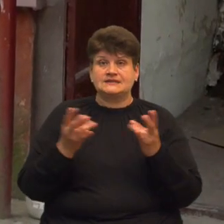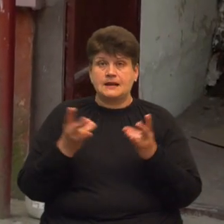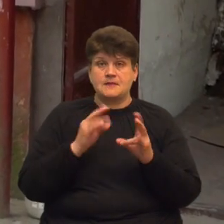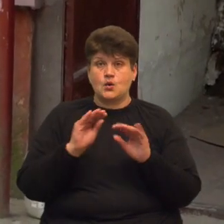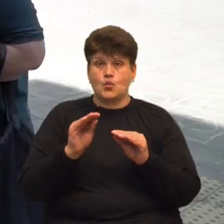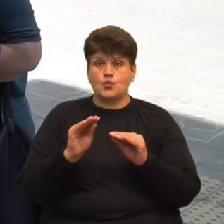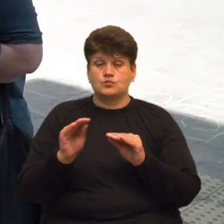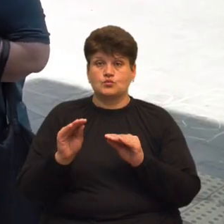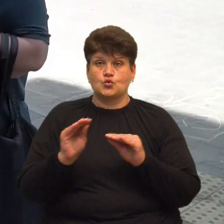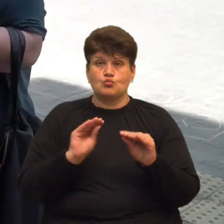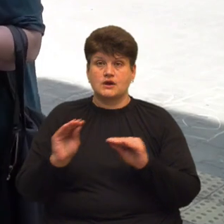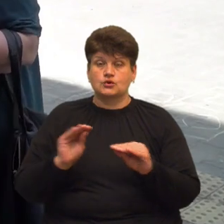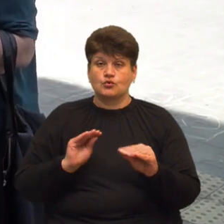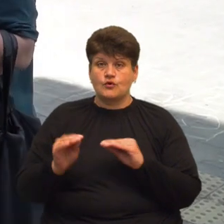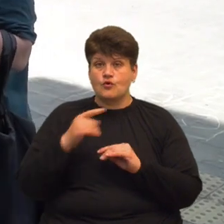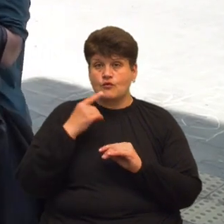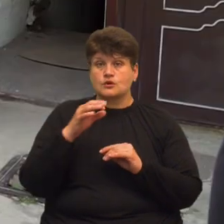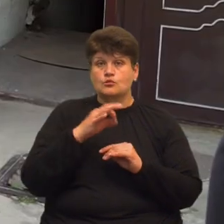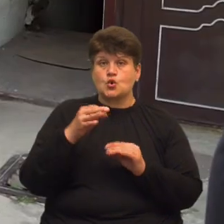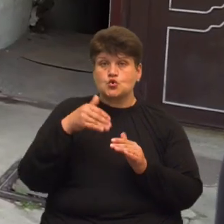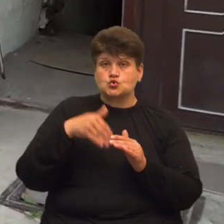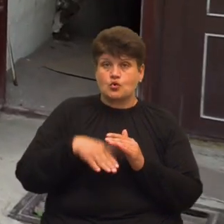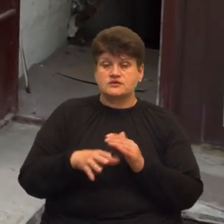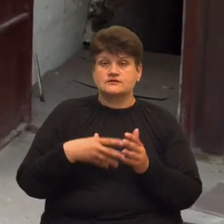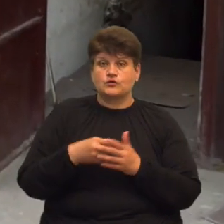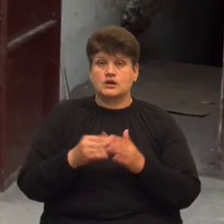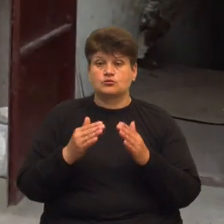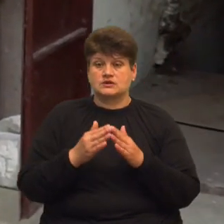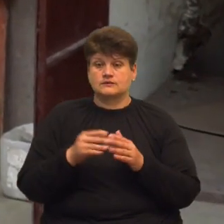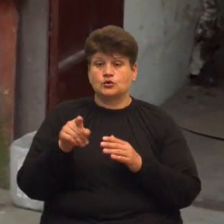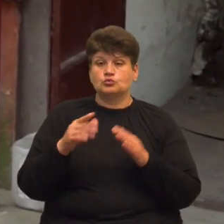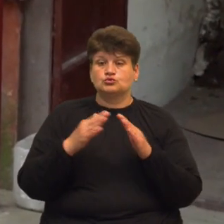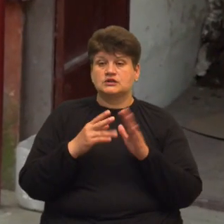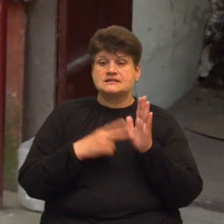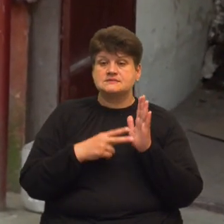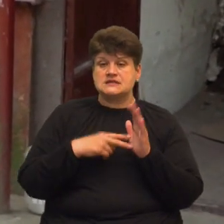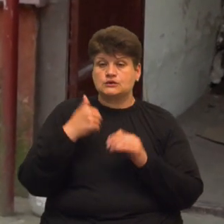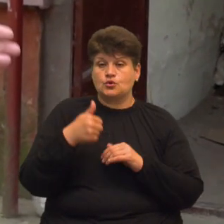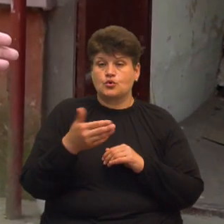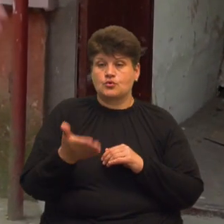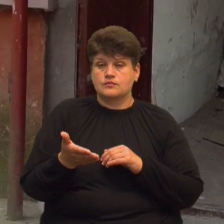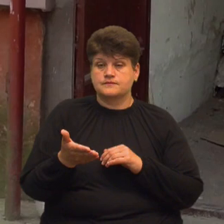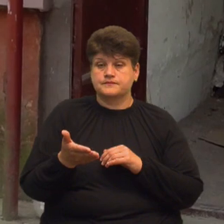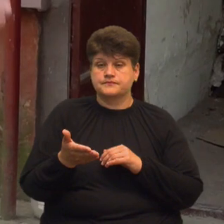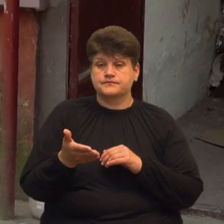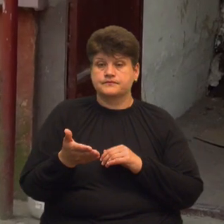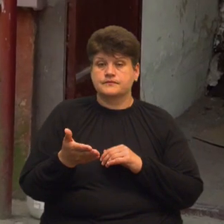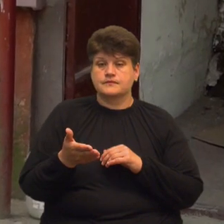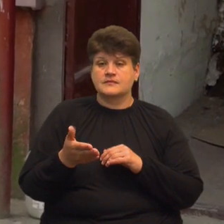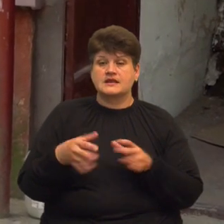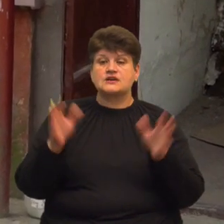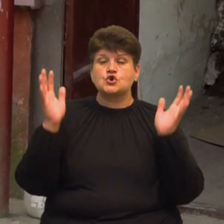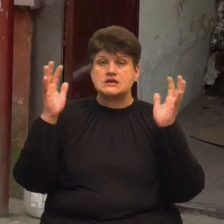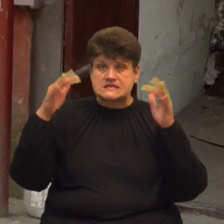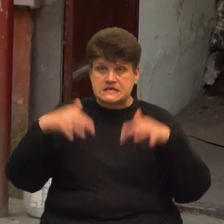Кушнір розповідає про сховище у своєму будинку. Будинок 70-го року. Воно як засипить, то